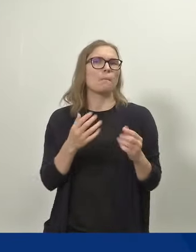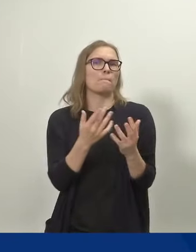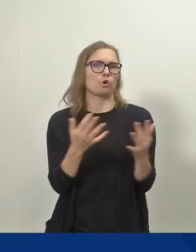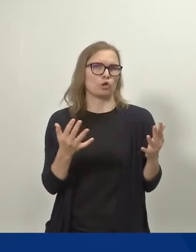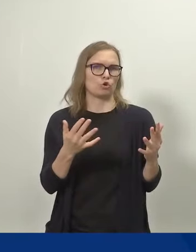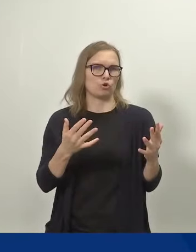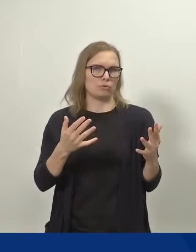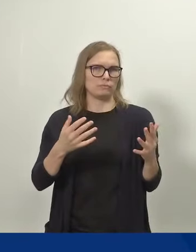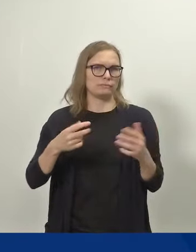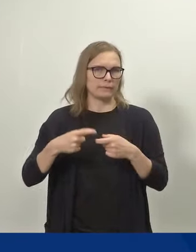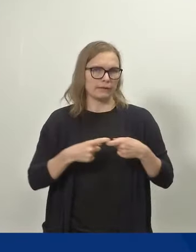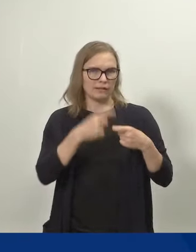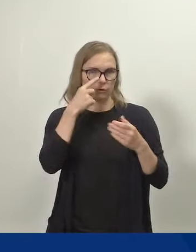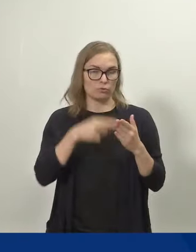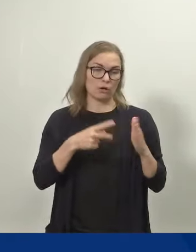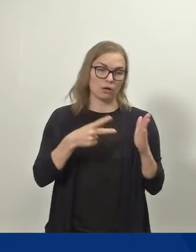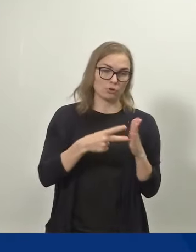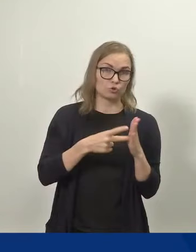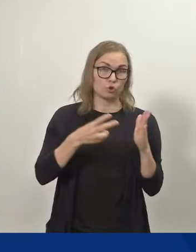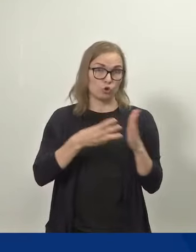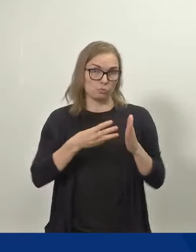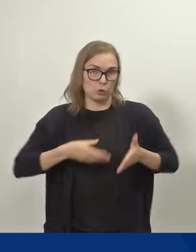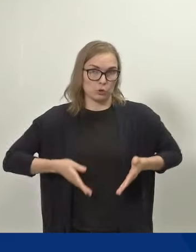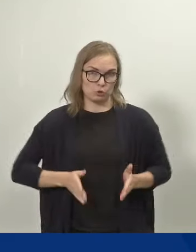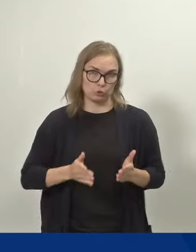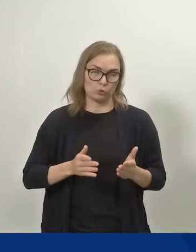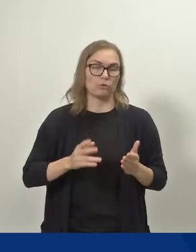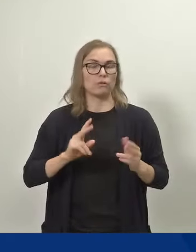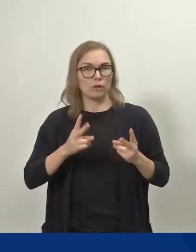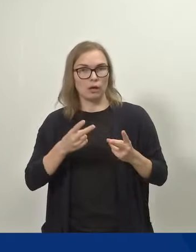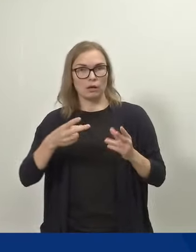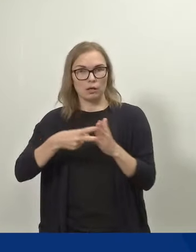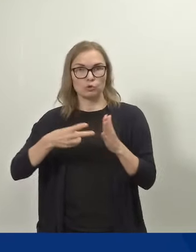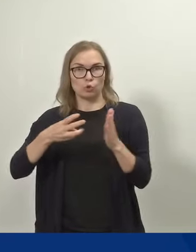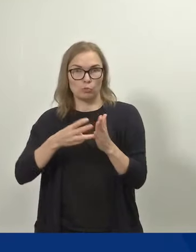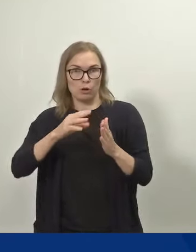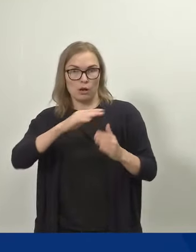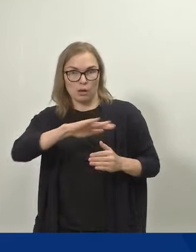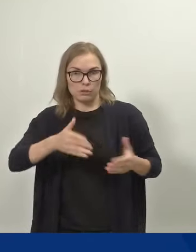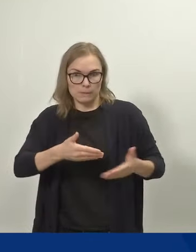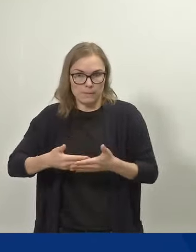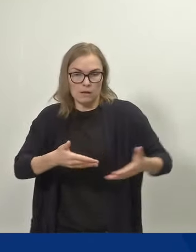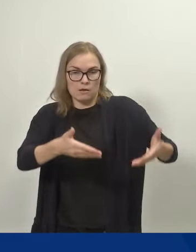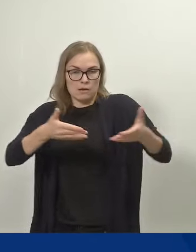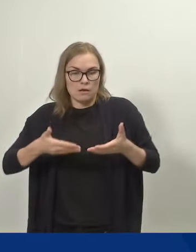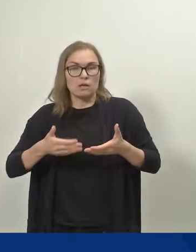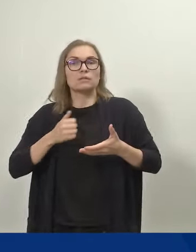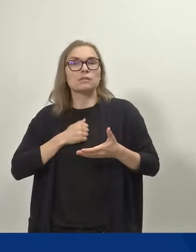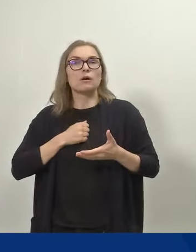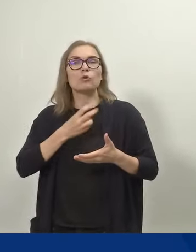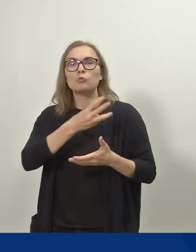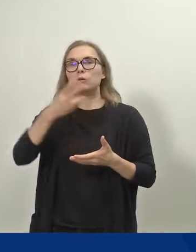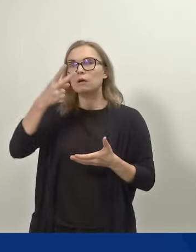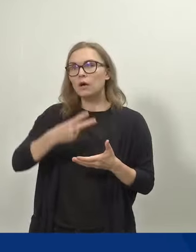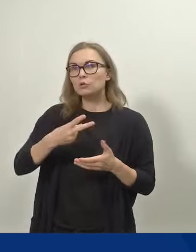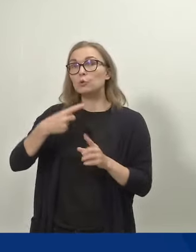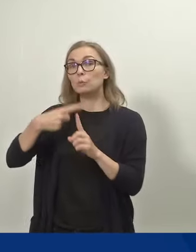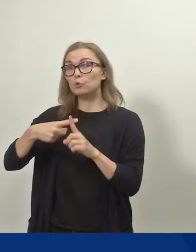kaksosia tai kolmosia, jolloin päiviä saa 320 plus 84.